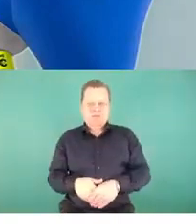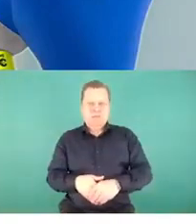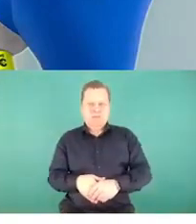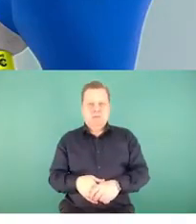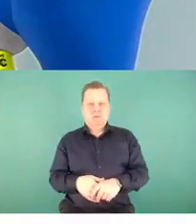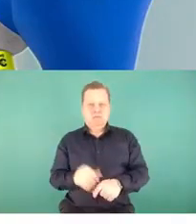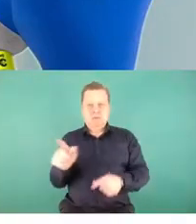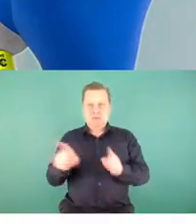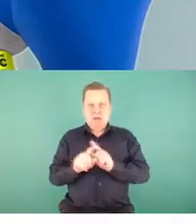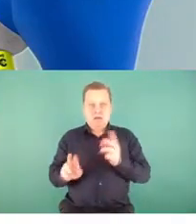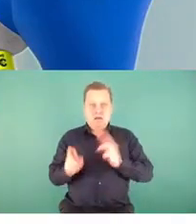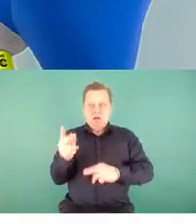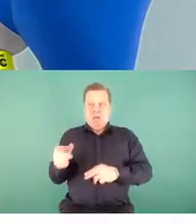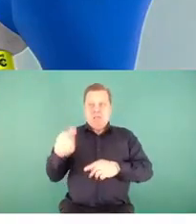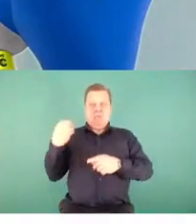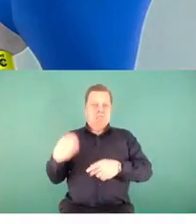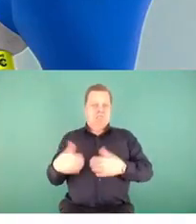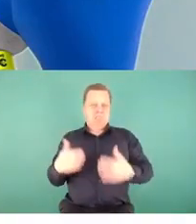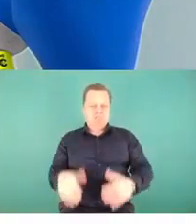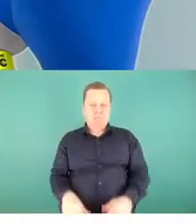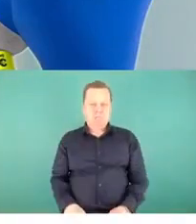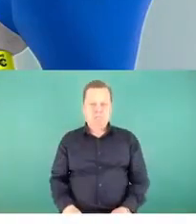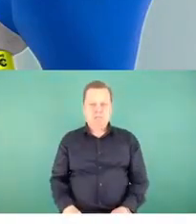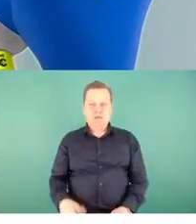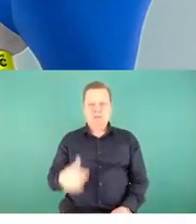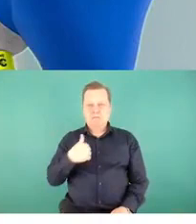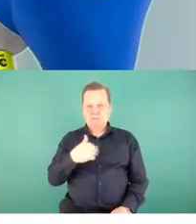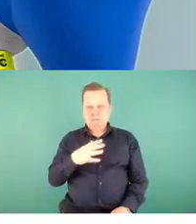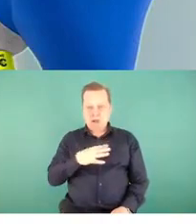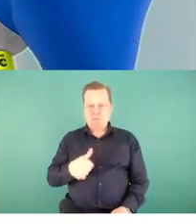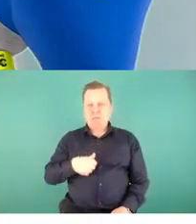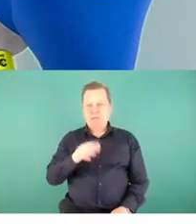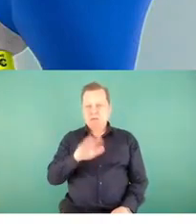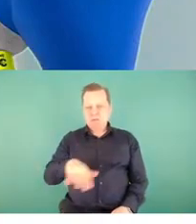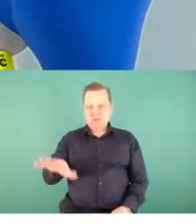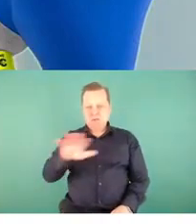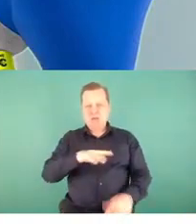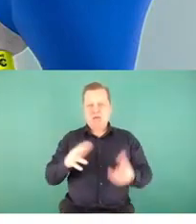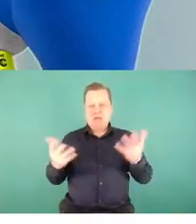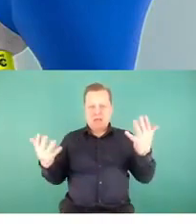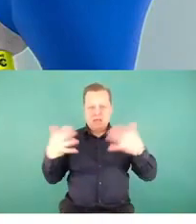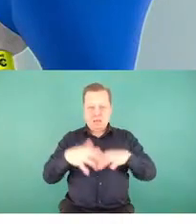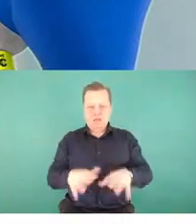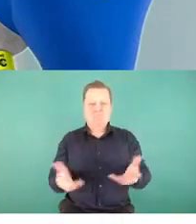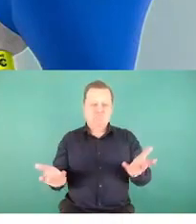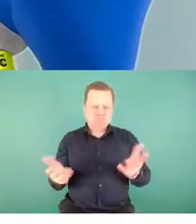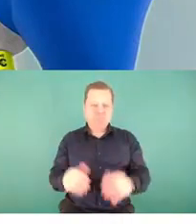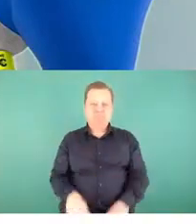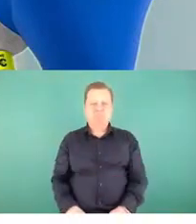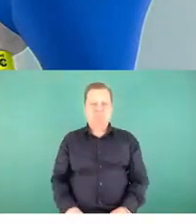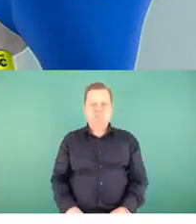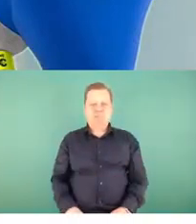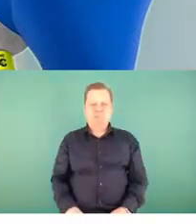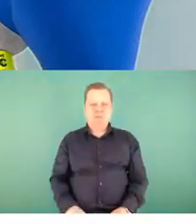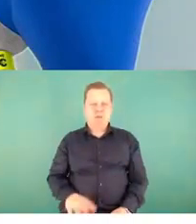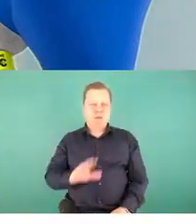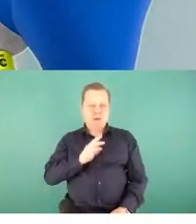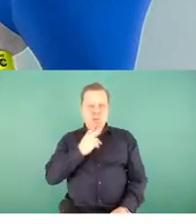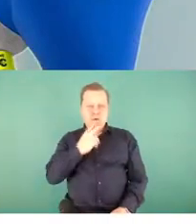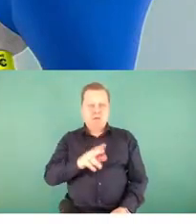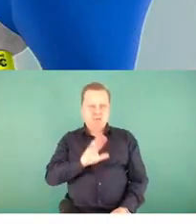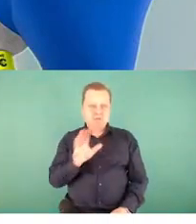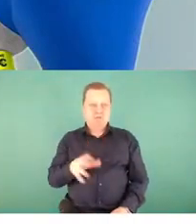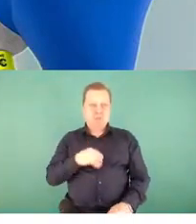reakcji. My mamy grupę też integracyjną, więc to jest tak, że można się wszystkiego spodziewać, a tutaj